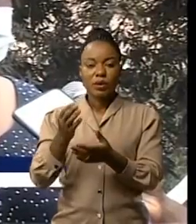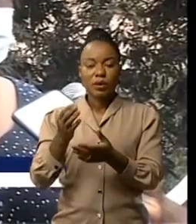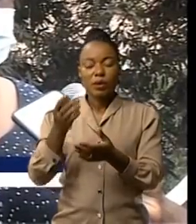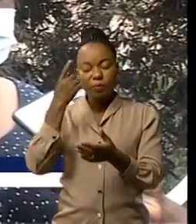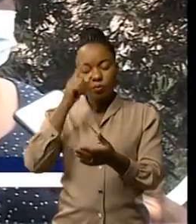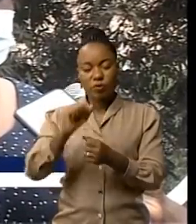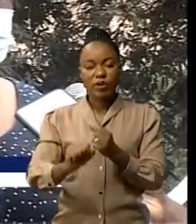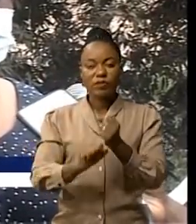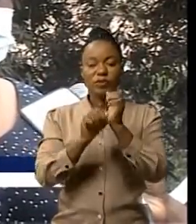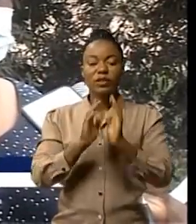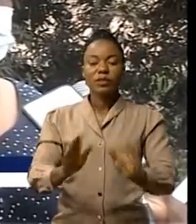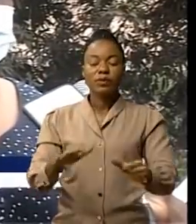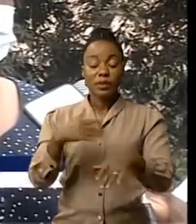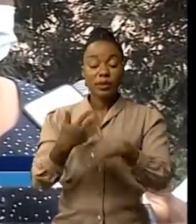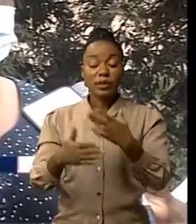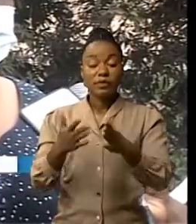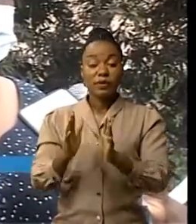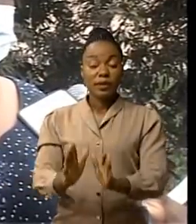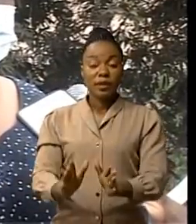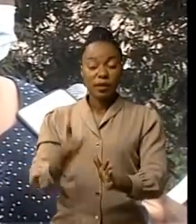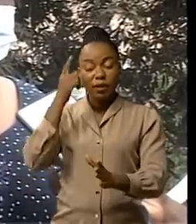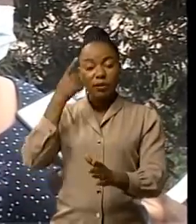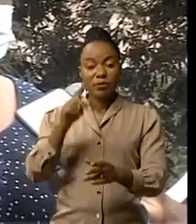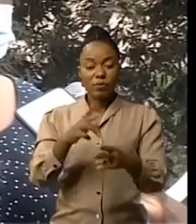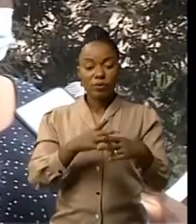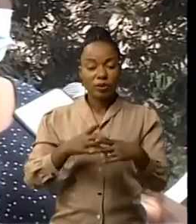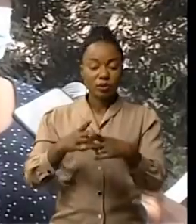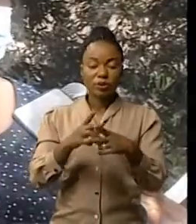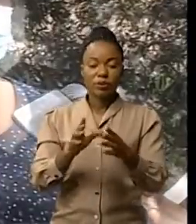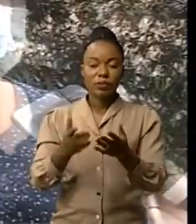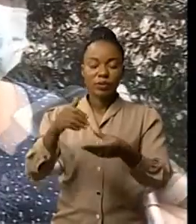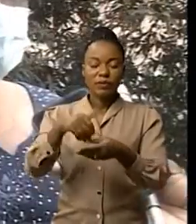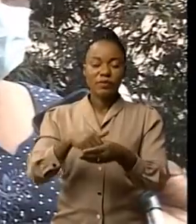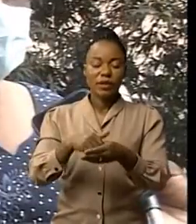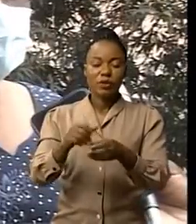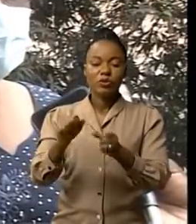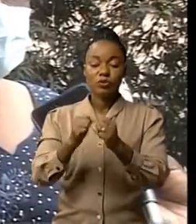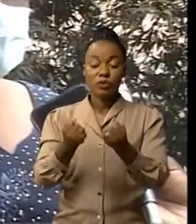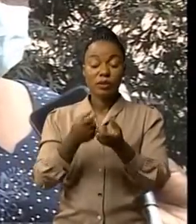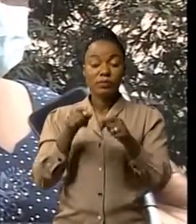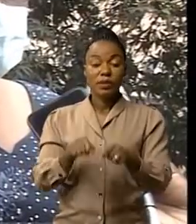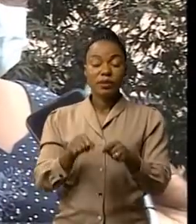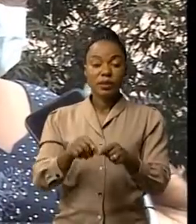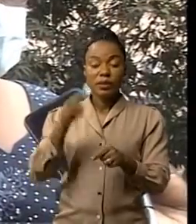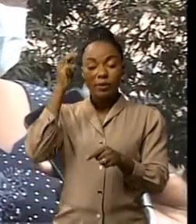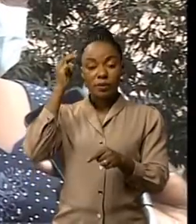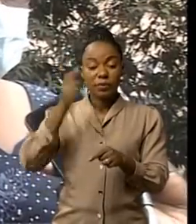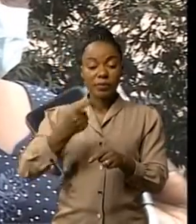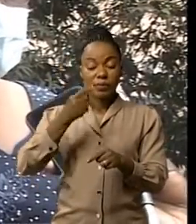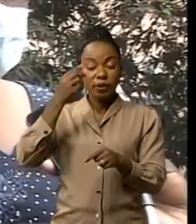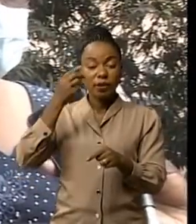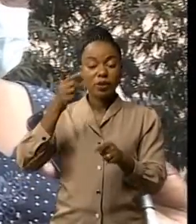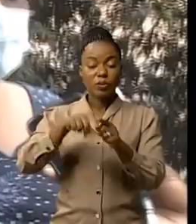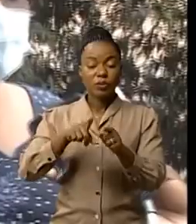capacités de nos agents sur la gestion des portefeuilles sociales Actuellement Son Excellence Monsieur le Président de la